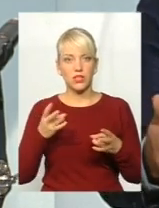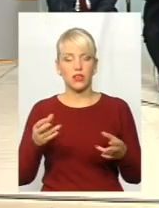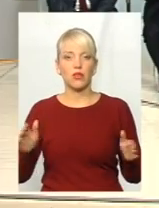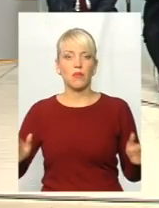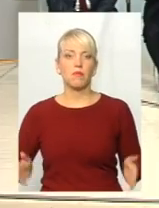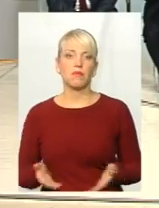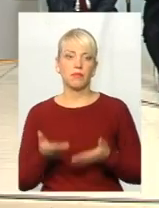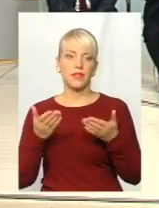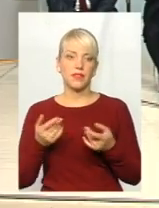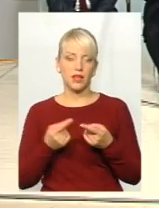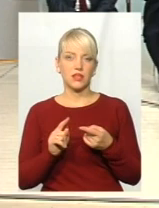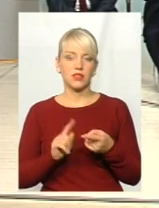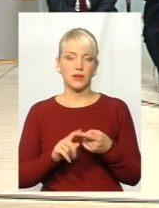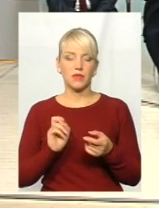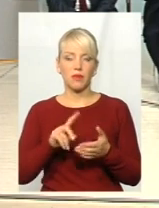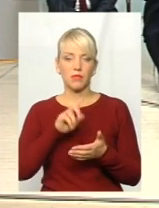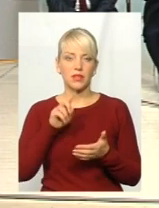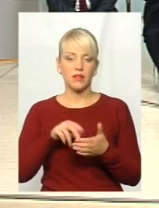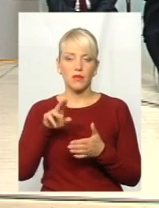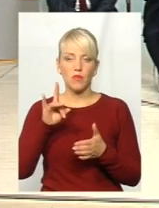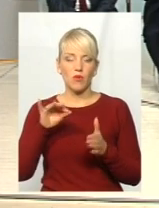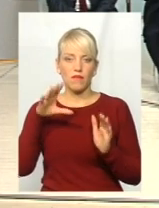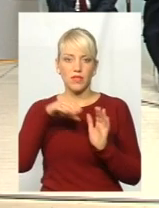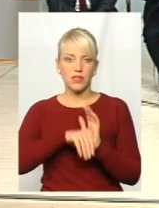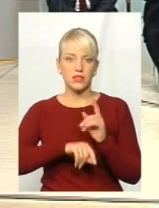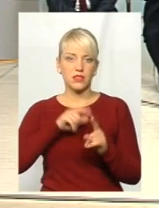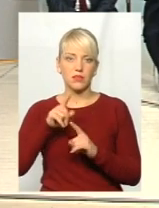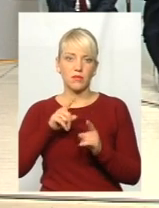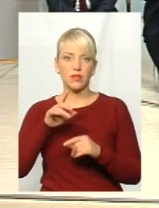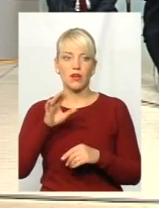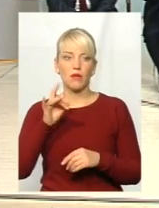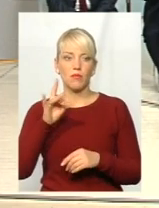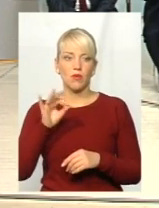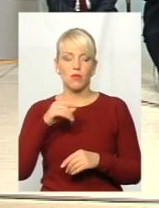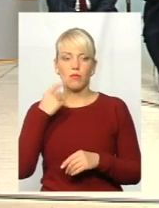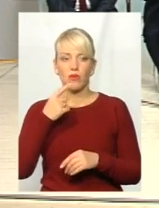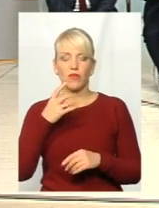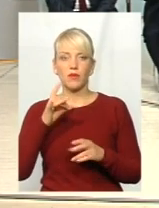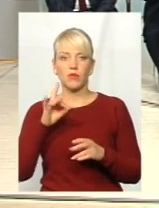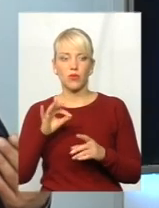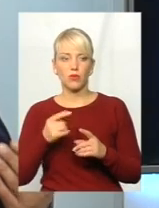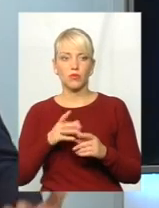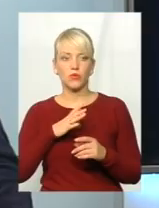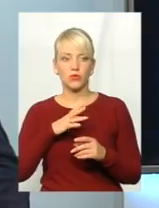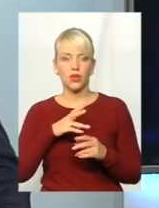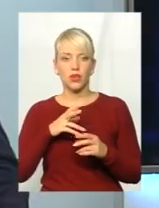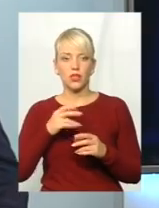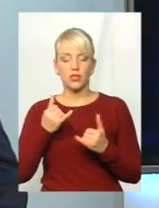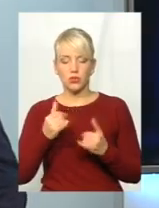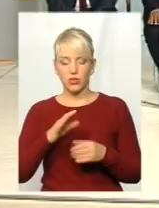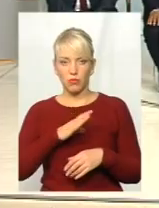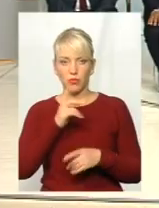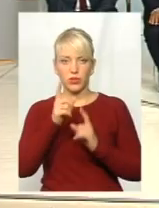питання, як сьогодні, про внесення змін, оскільки йде питання про розподіл видатів. Сьогодні відбулися зміни до бюджету.